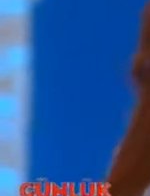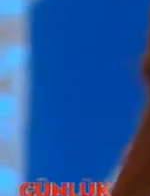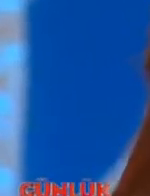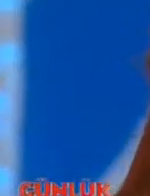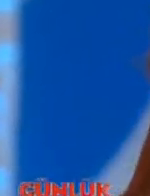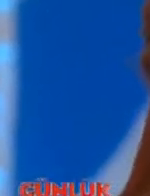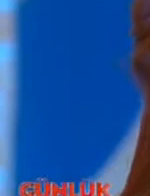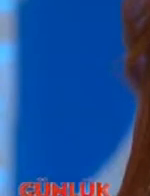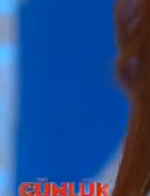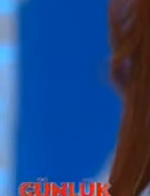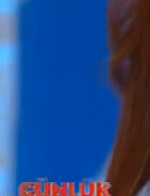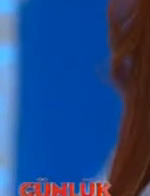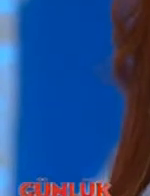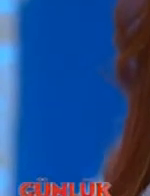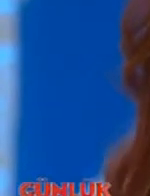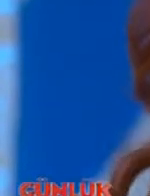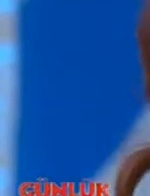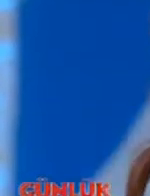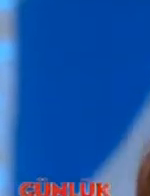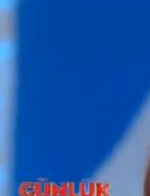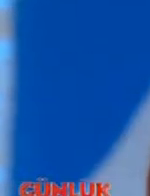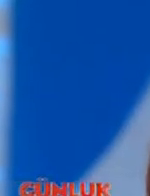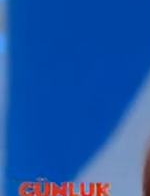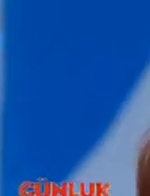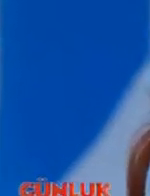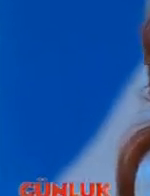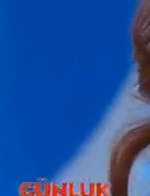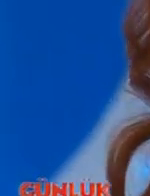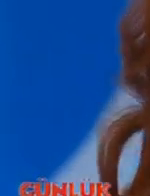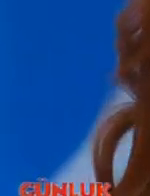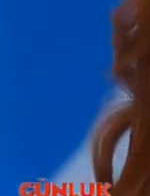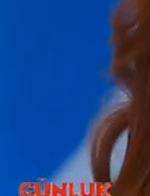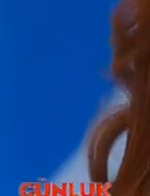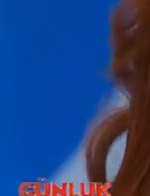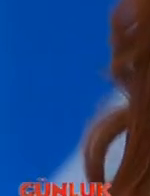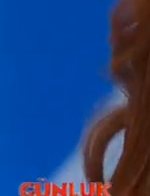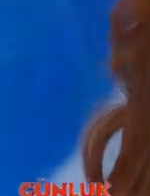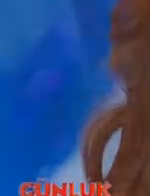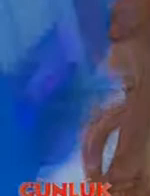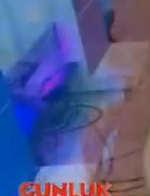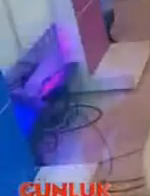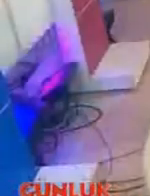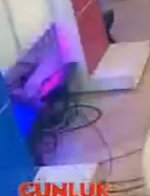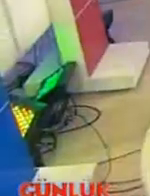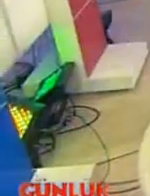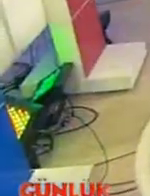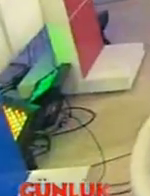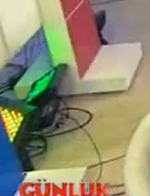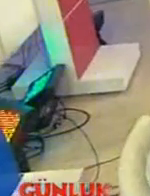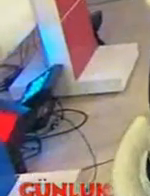gitmiş olacağım belki burada ağlar sesim